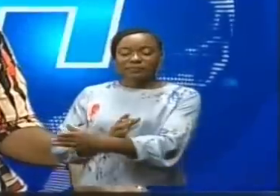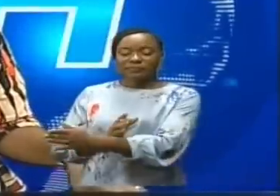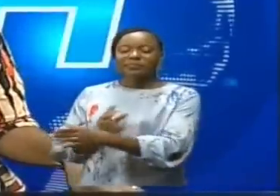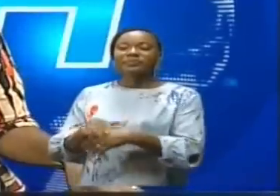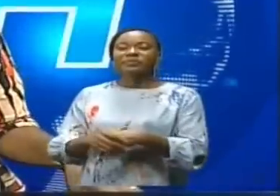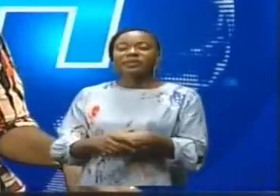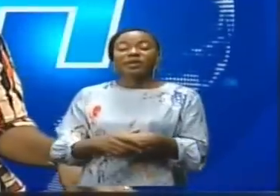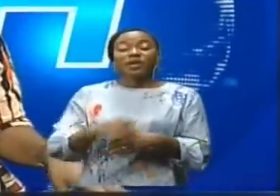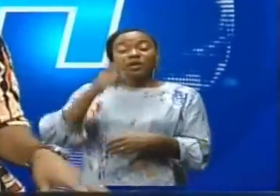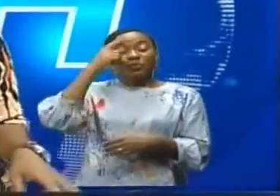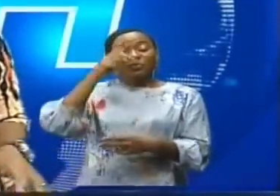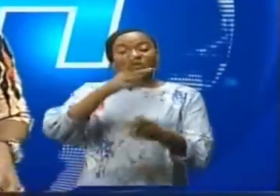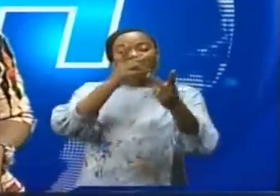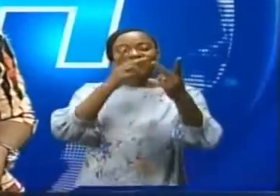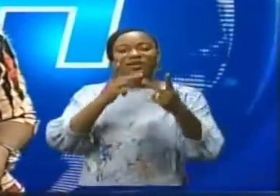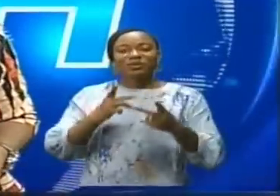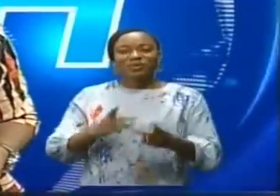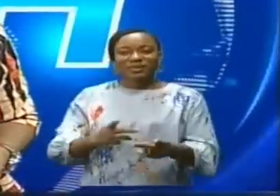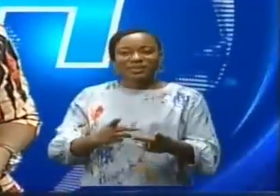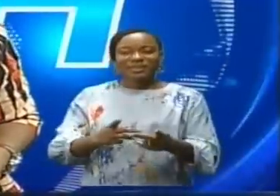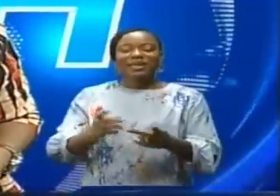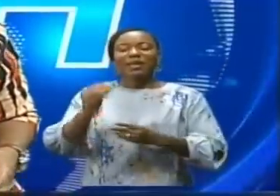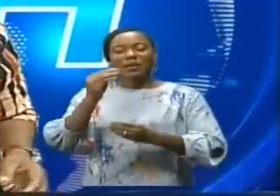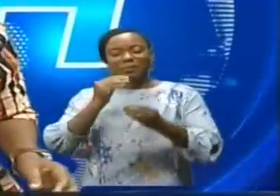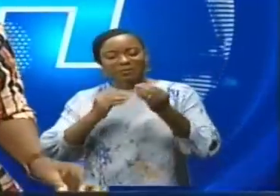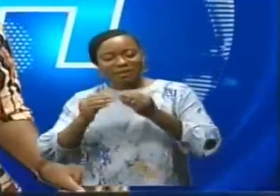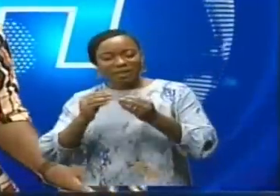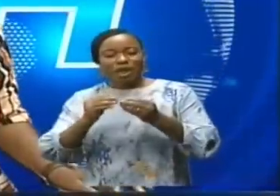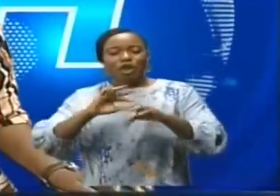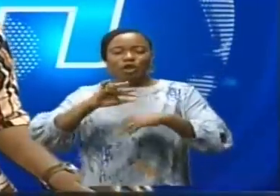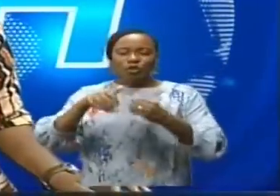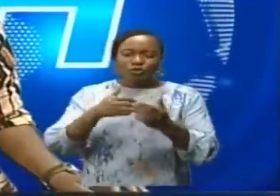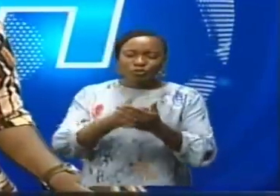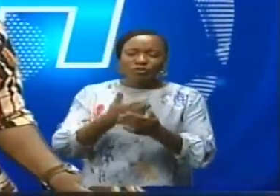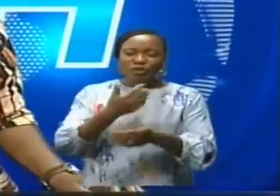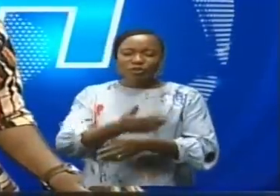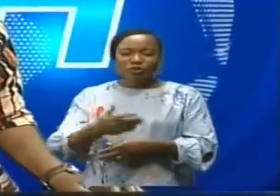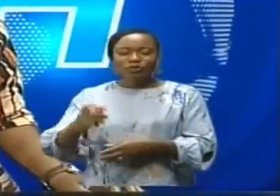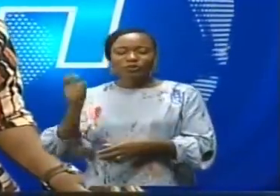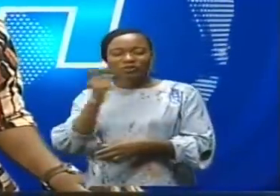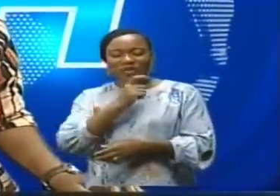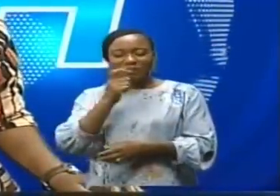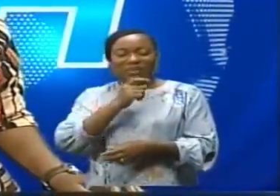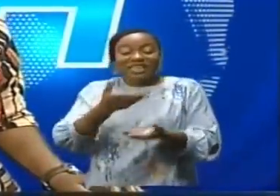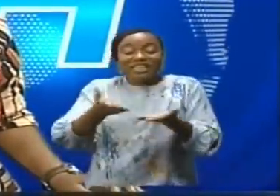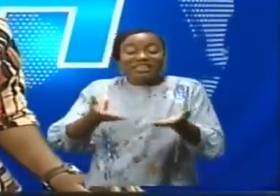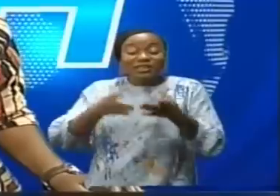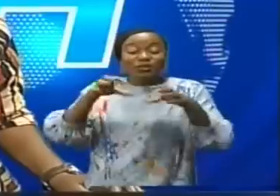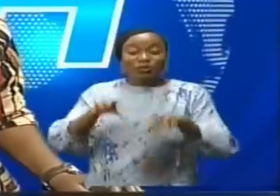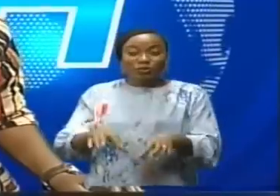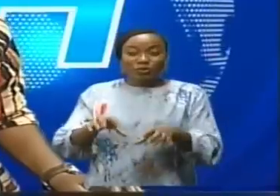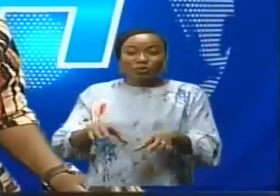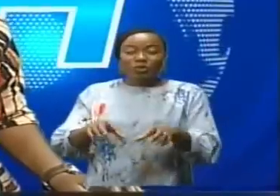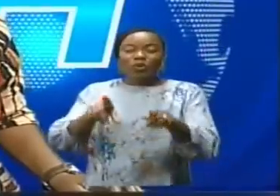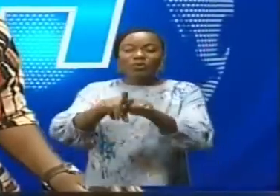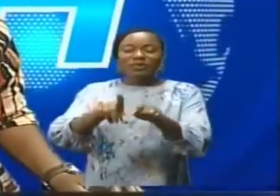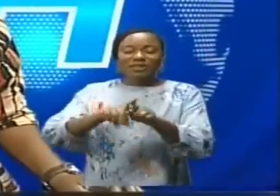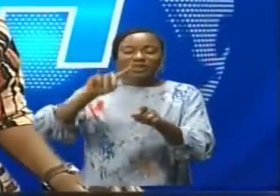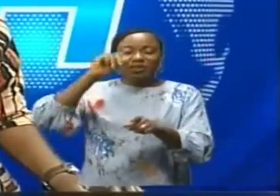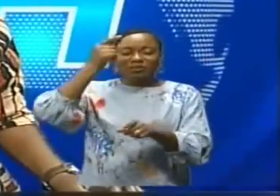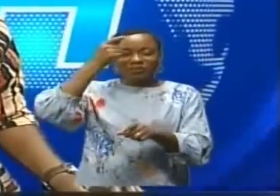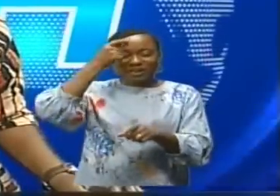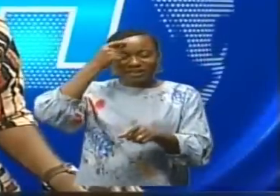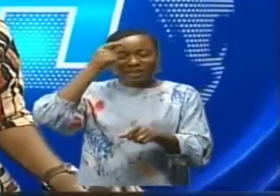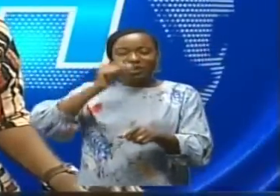Et pour valoriser et consommer la production locale, le gouverneur du Sankourou, Gilles Lodi Emengo, a donné le goût de